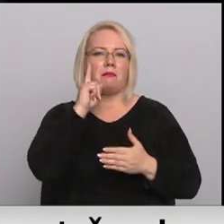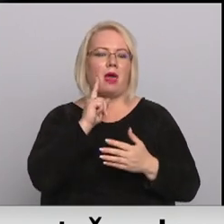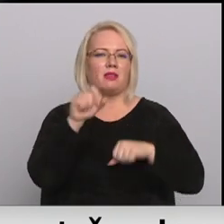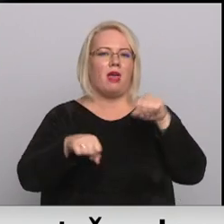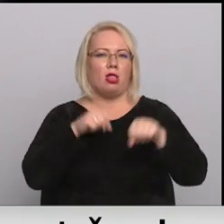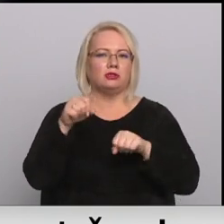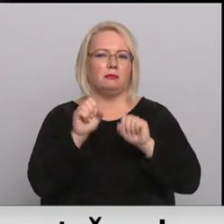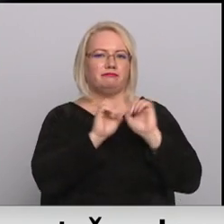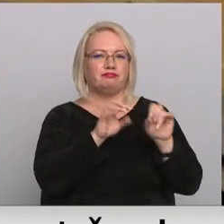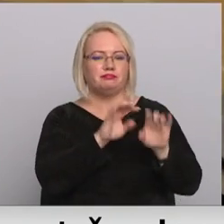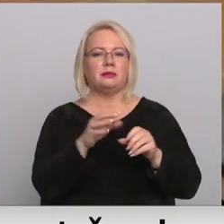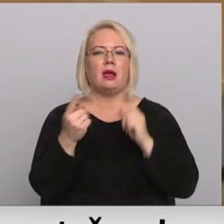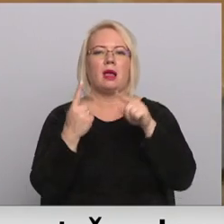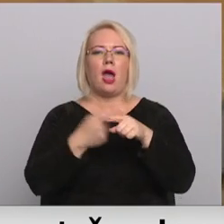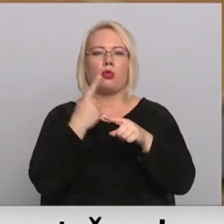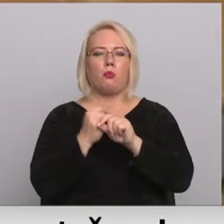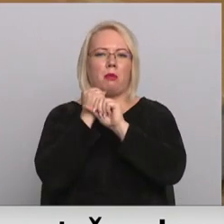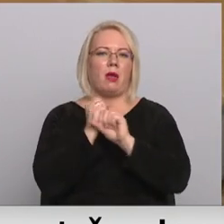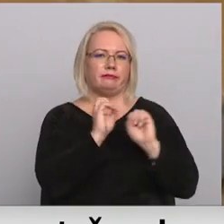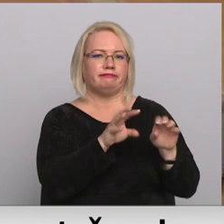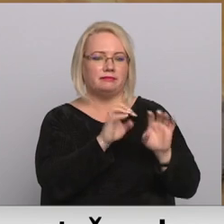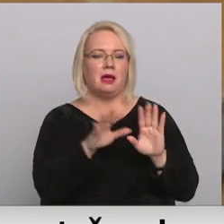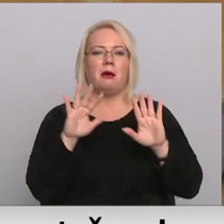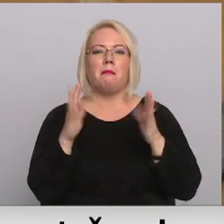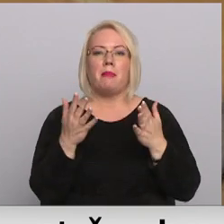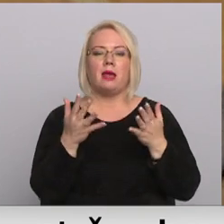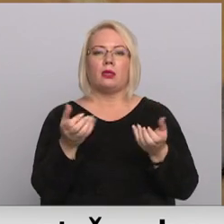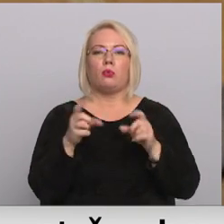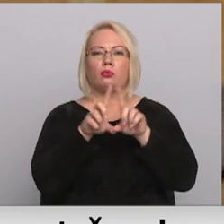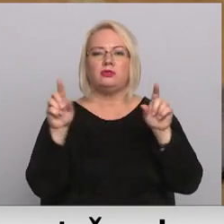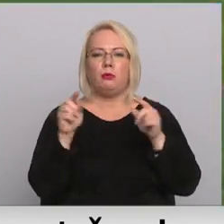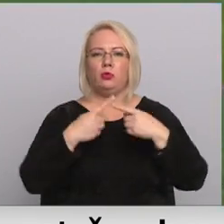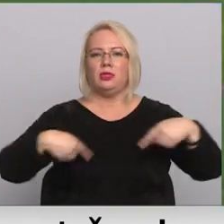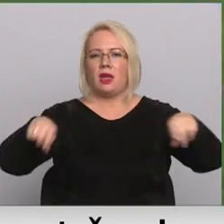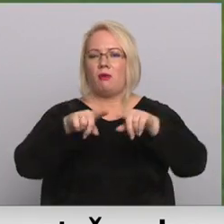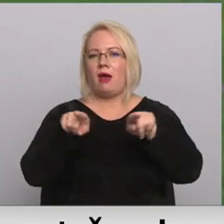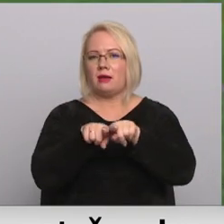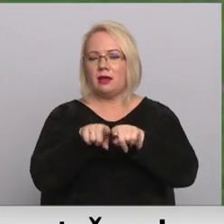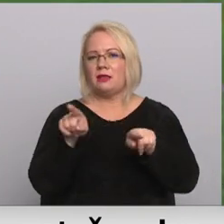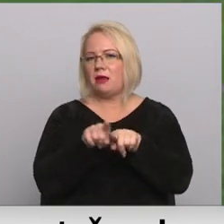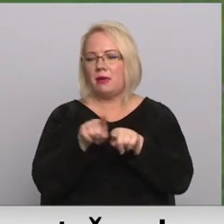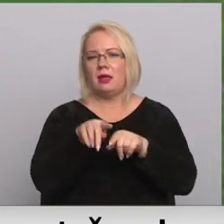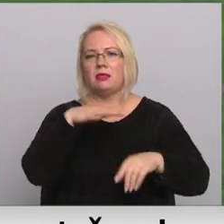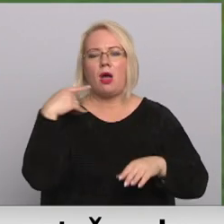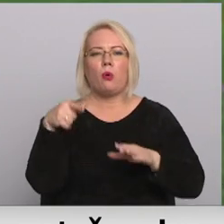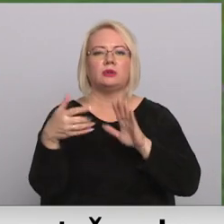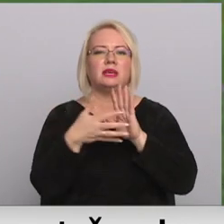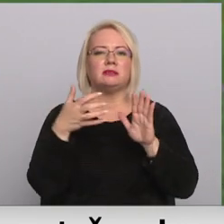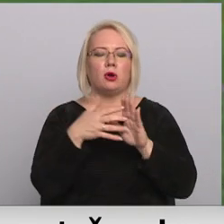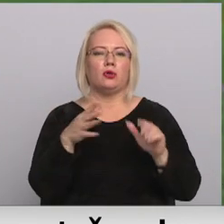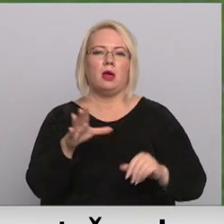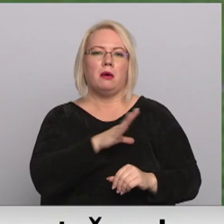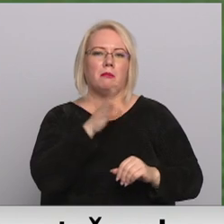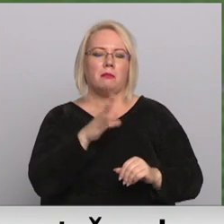kartupeļmais uzņēmumu teritorijās. Arī tāpat daudz izmanto šīs bijušās